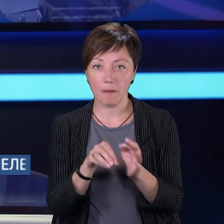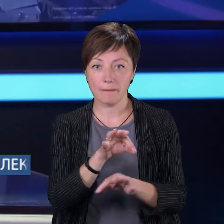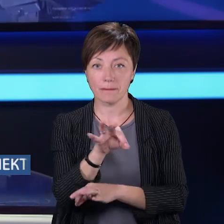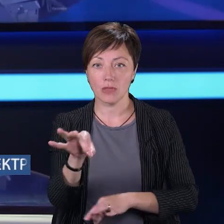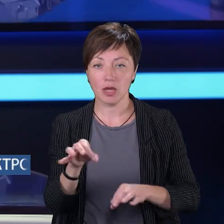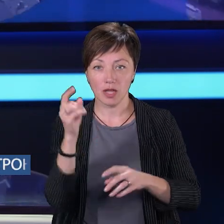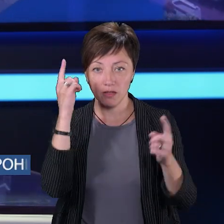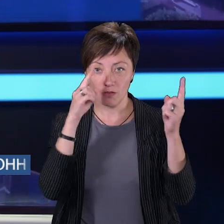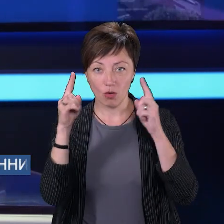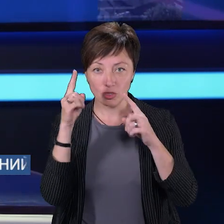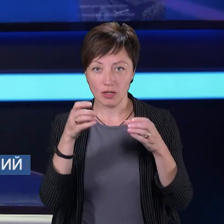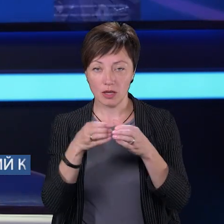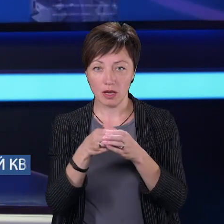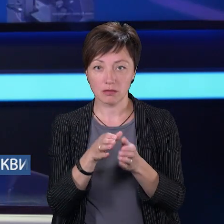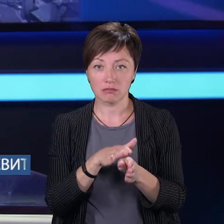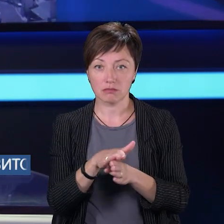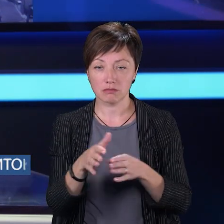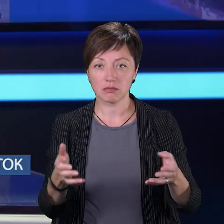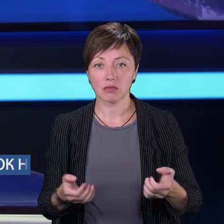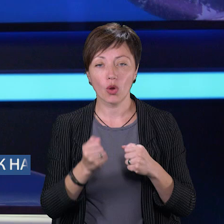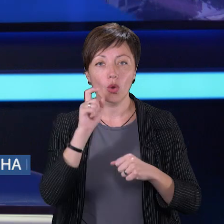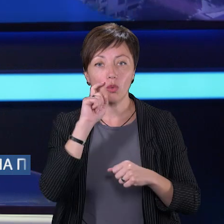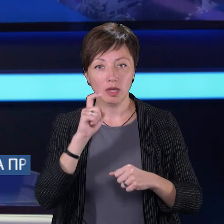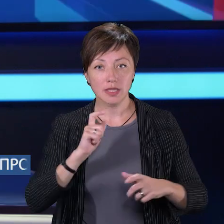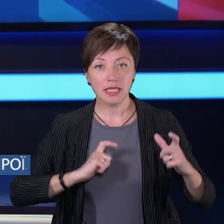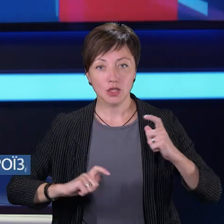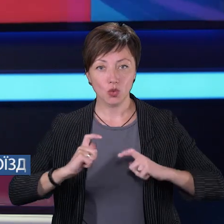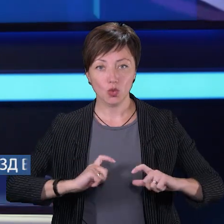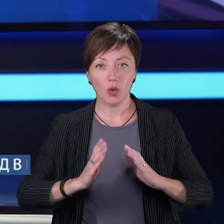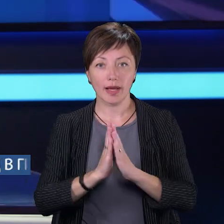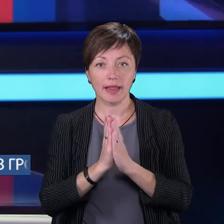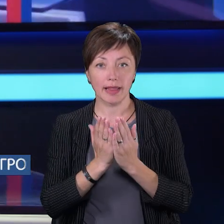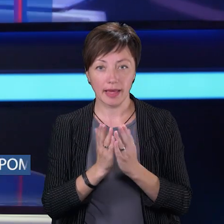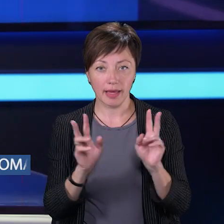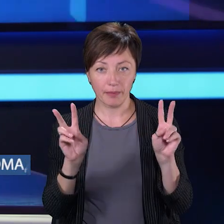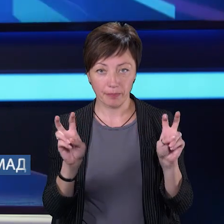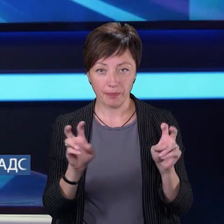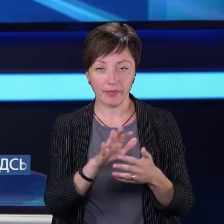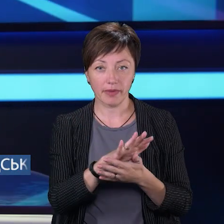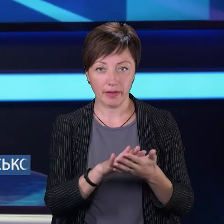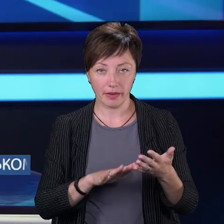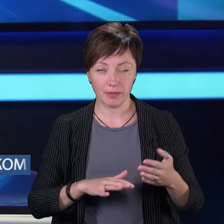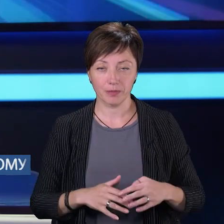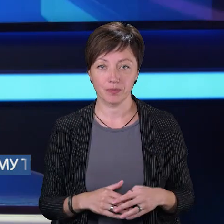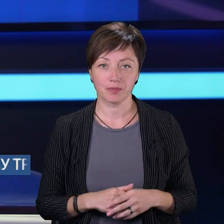«Творча діада», який реалізують за підтримки Українського інституту книги. Ірина Муляр далі.